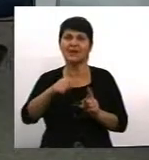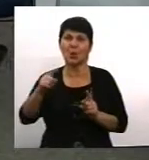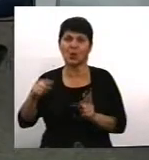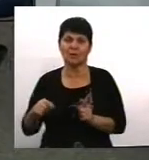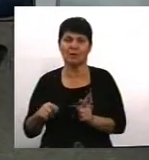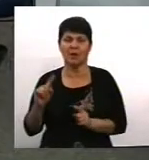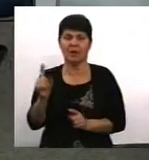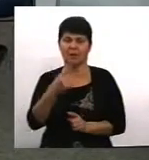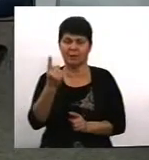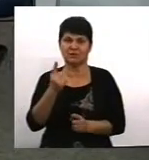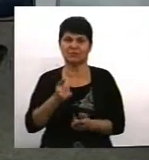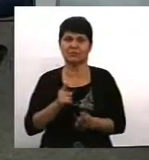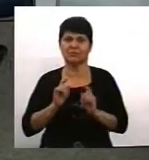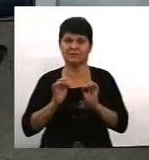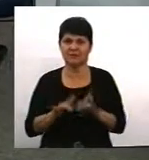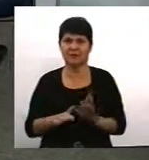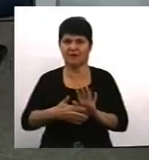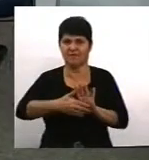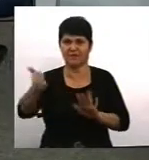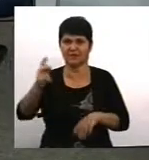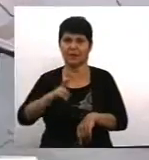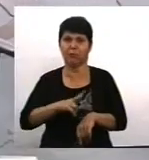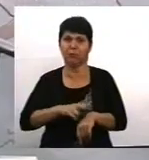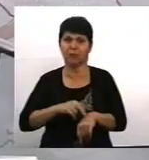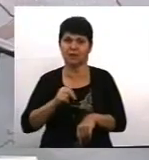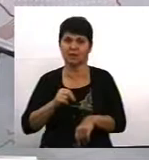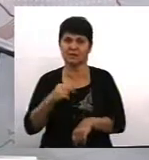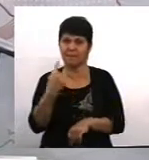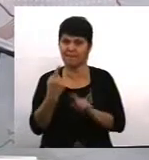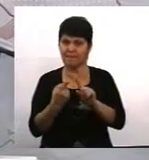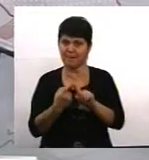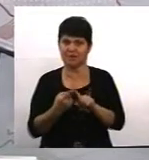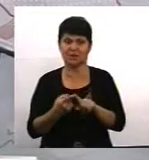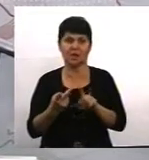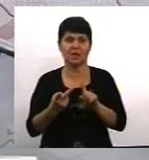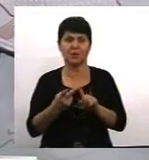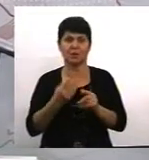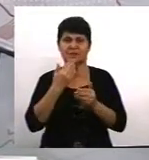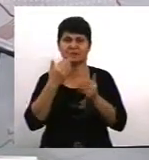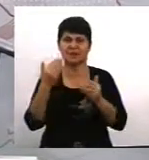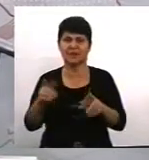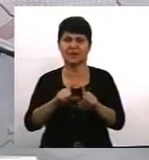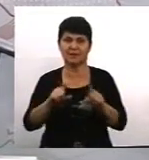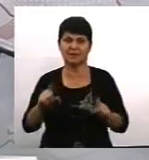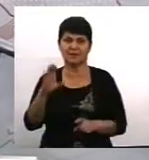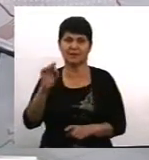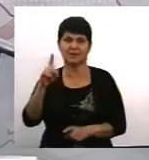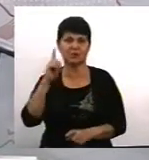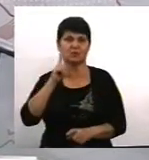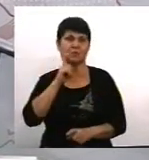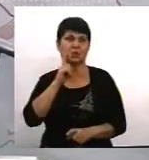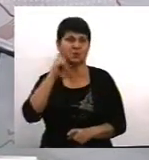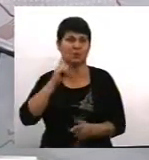треба викликати поліцію. Це саме найперше. Звертатися в департамент соціальної та молодіжної політики,